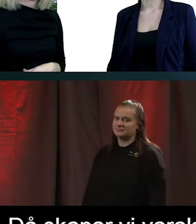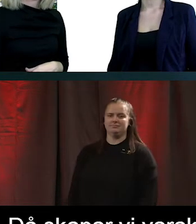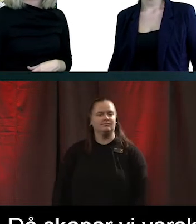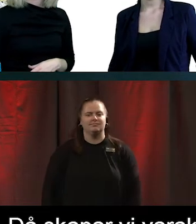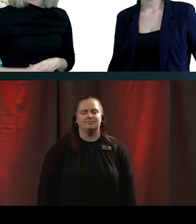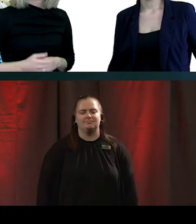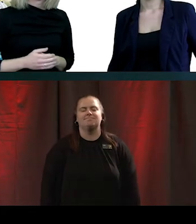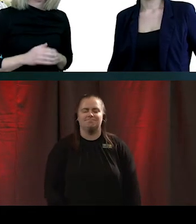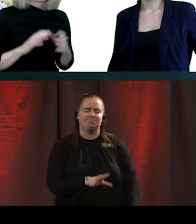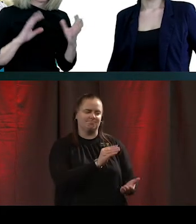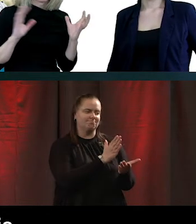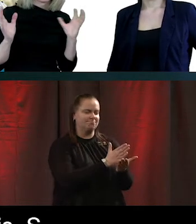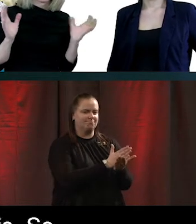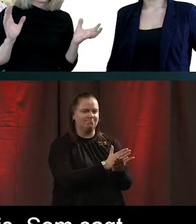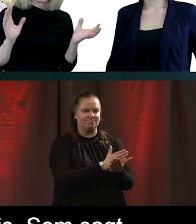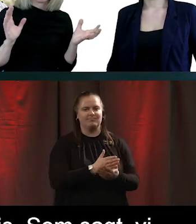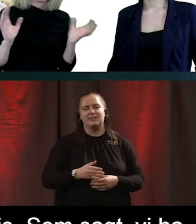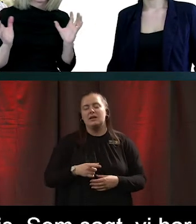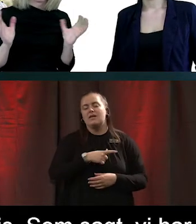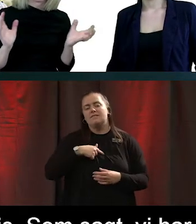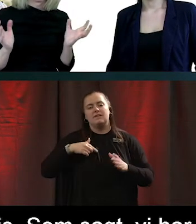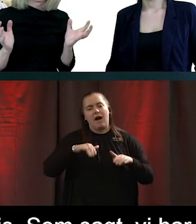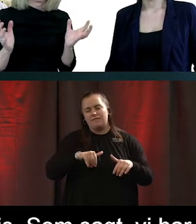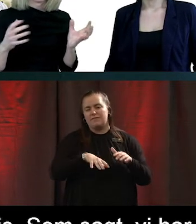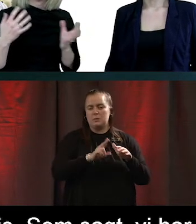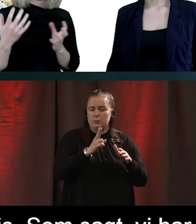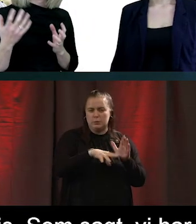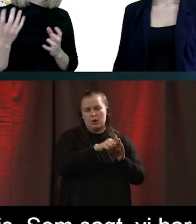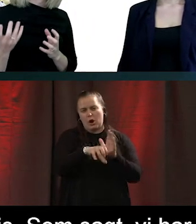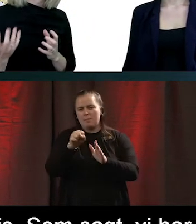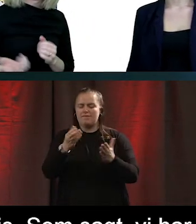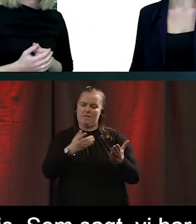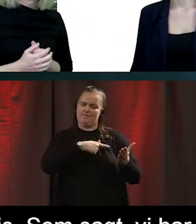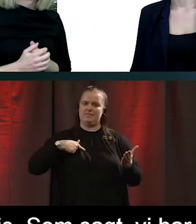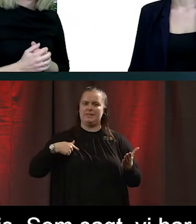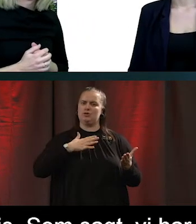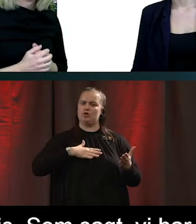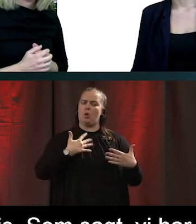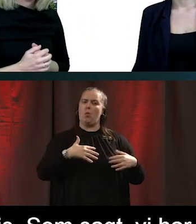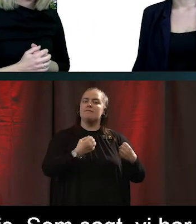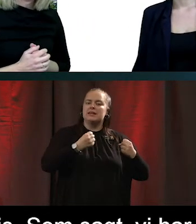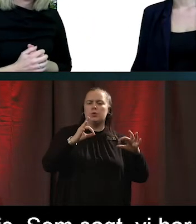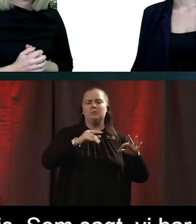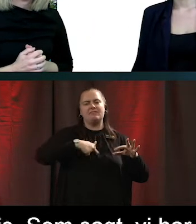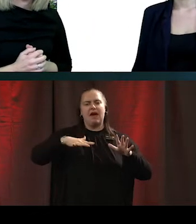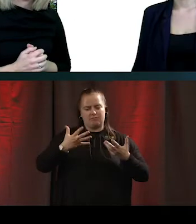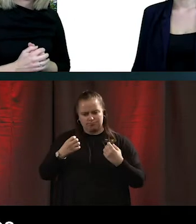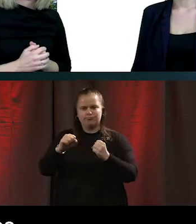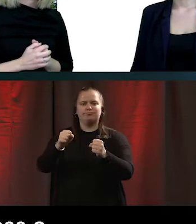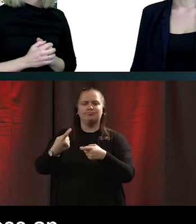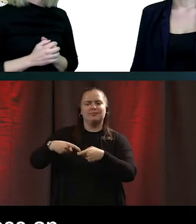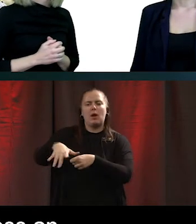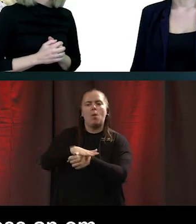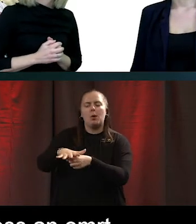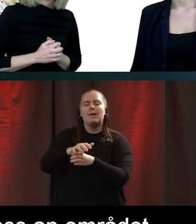Precis. Som sagt vi har pratat lite om vad vi tycker är viktigt. hur vi har tagit oss an det här området. Men nu kommer vi snarare till vad